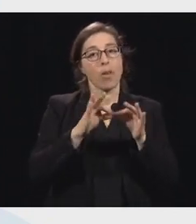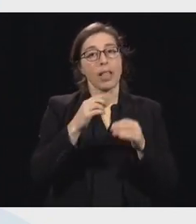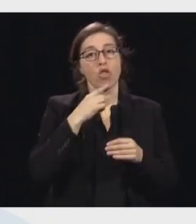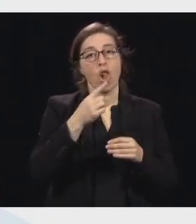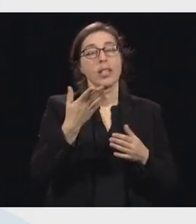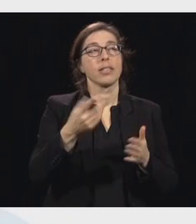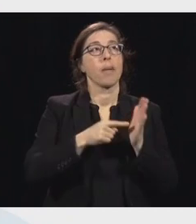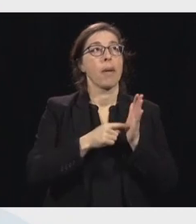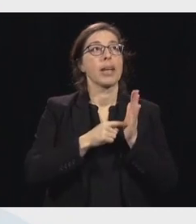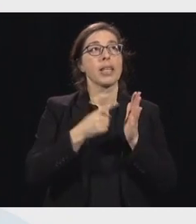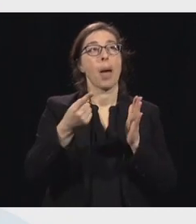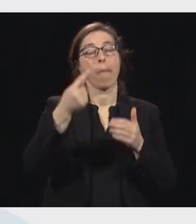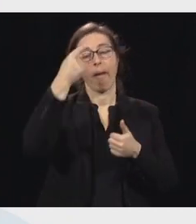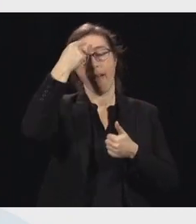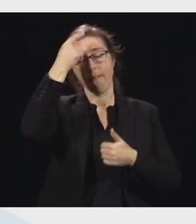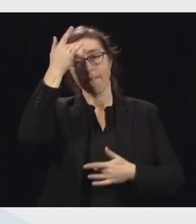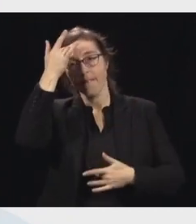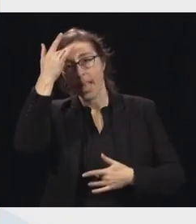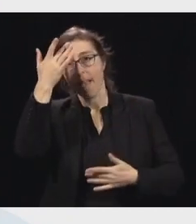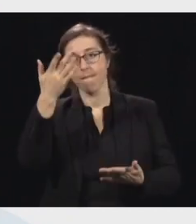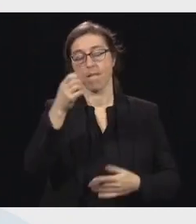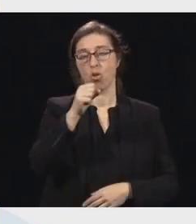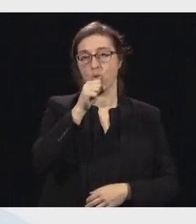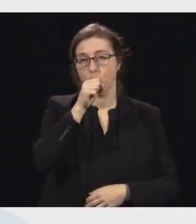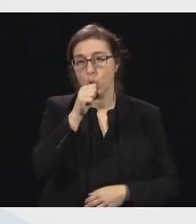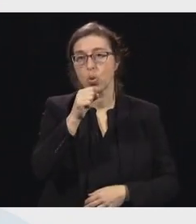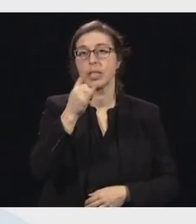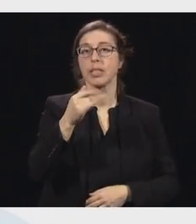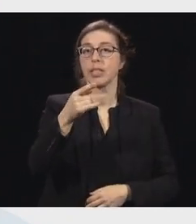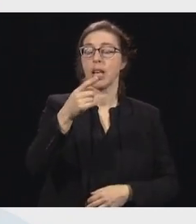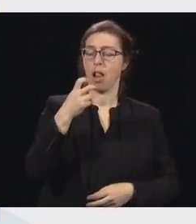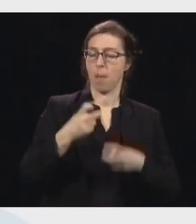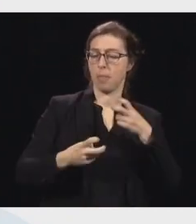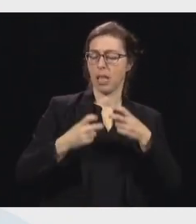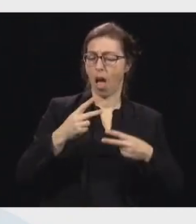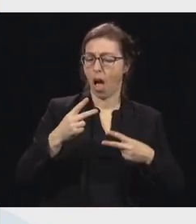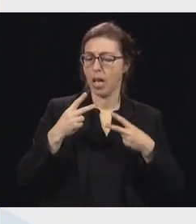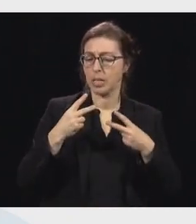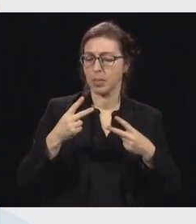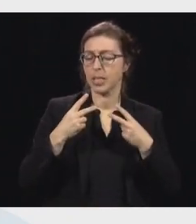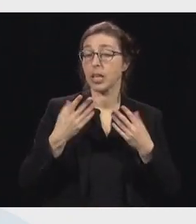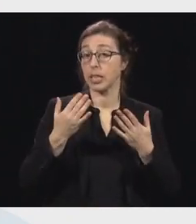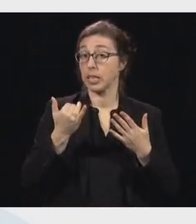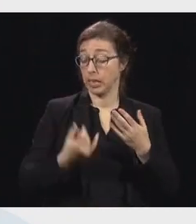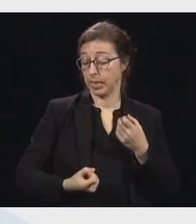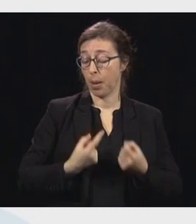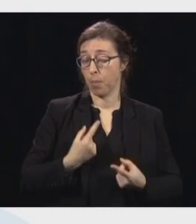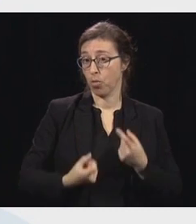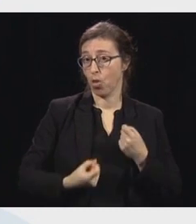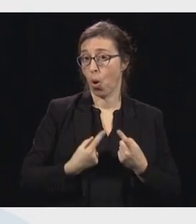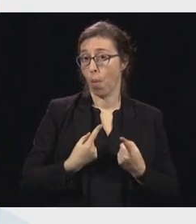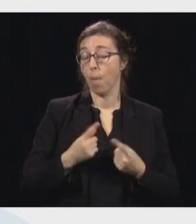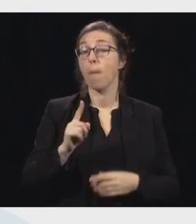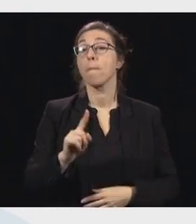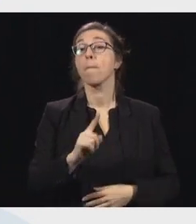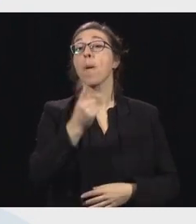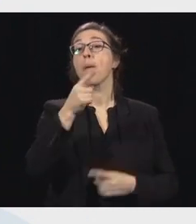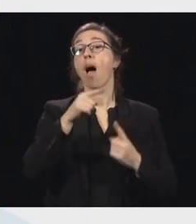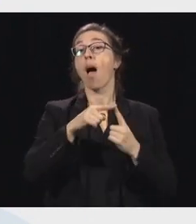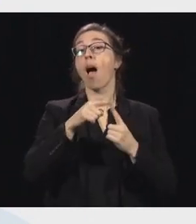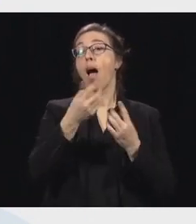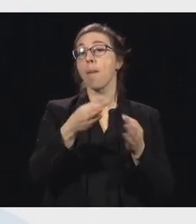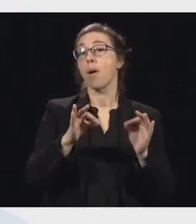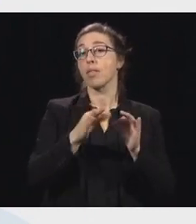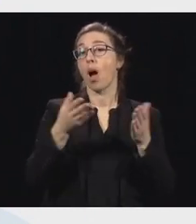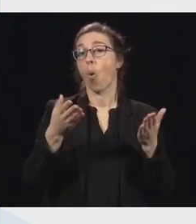fièvre, vous toussez, vous avez de la misère à respirer. Bon, chose, d'abord, vous restez chez vous, puis